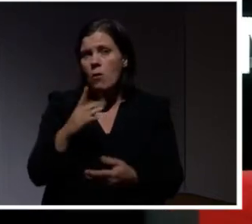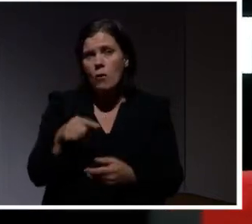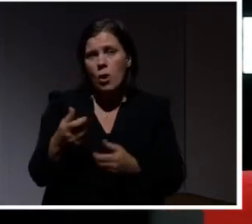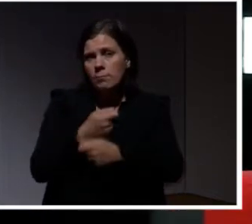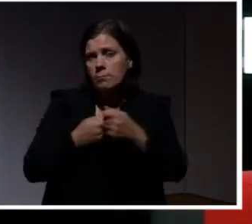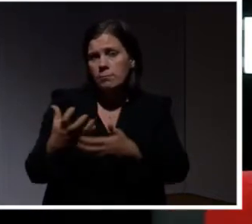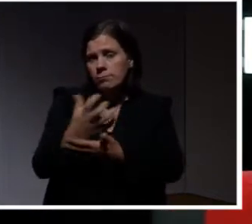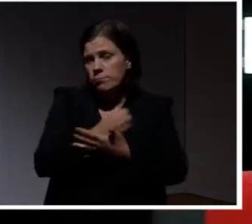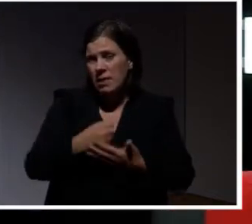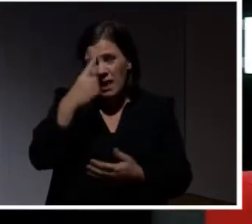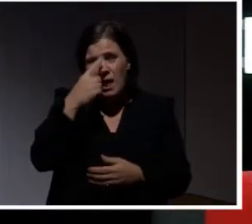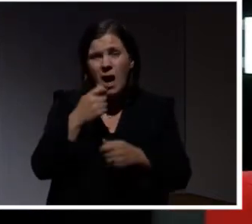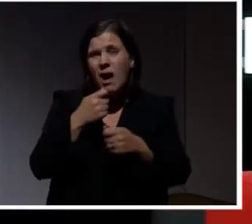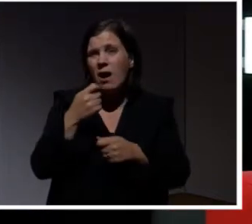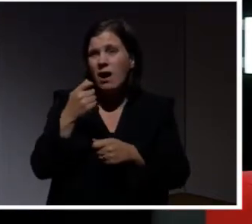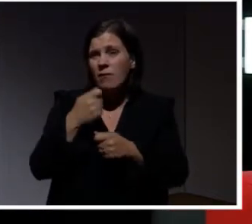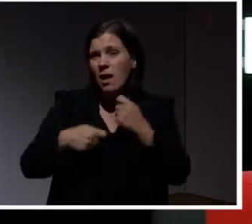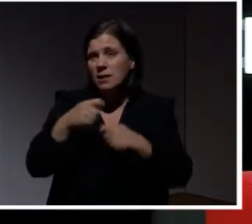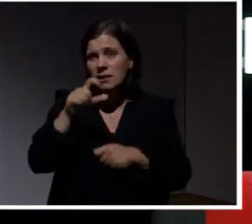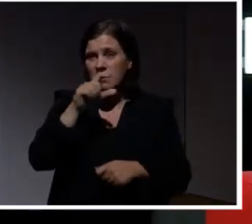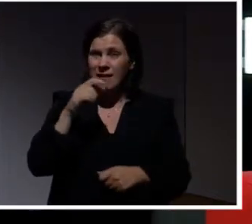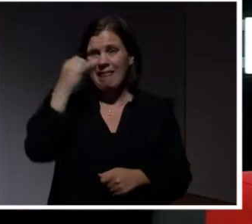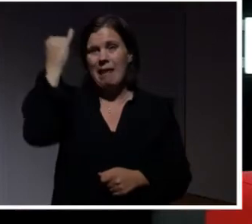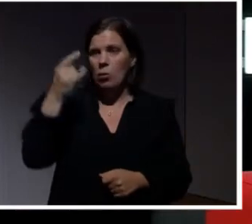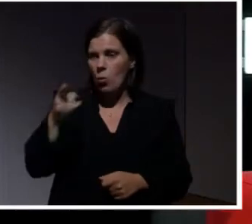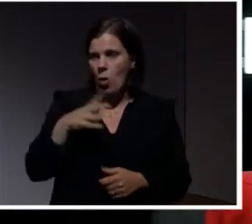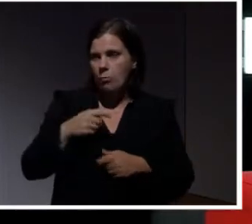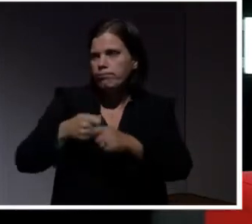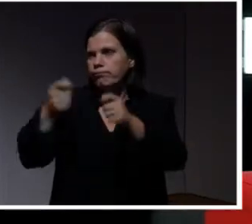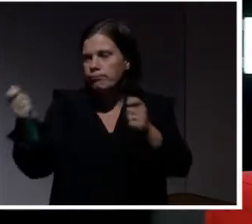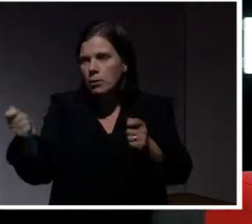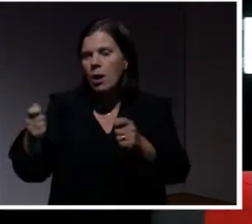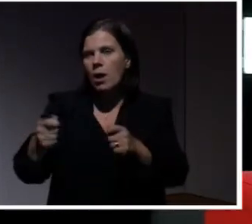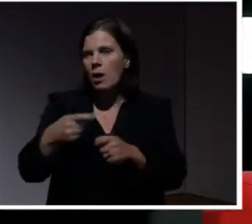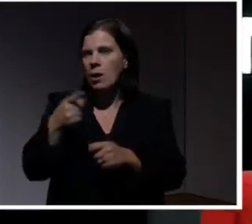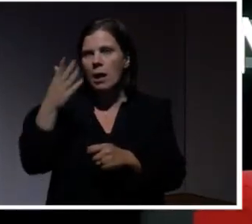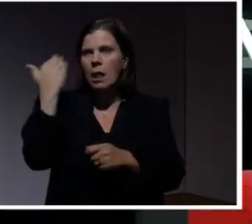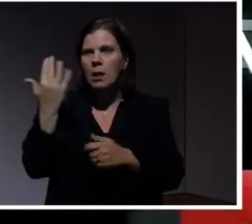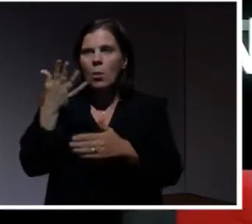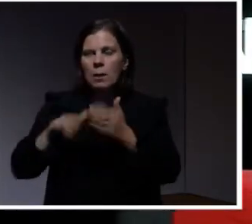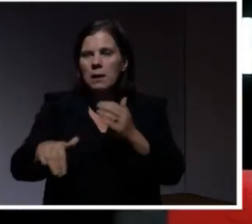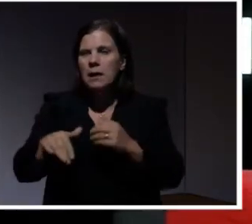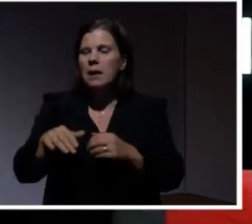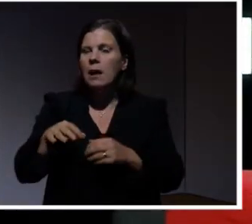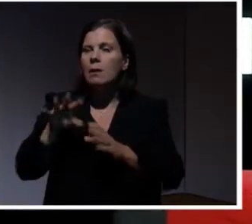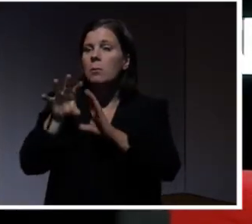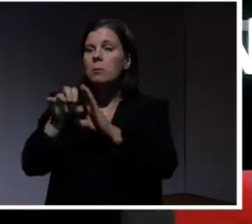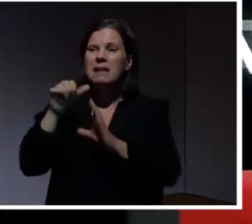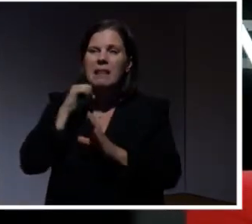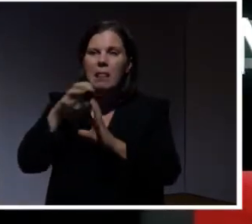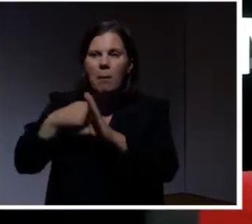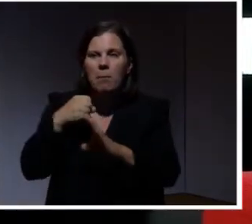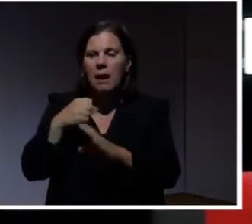Tänk dig själv. Vilken affärsidé. Du har erbjudanden som ingen kan motstå. Du skickar ut ransomware. Kryptera eller kidnappar information.